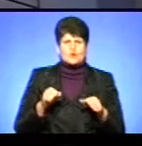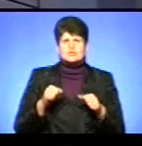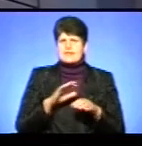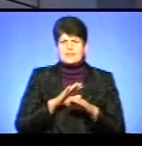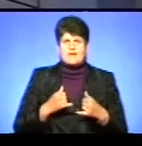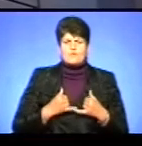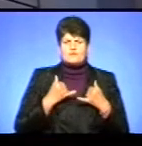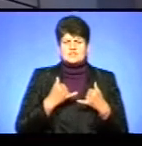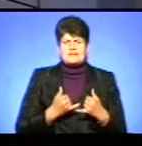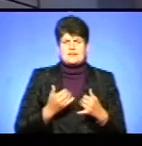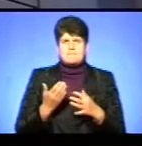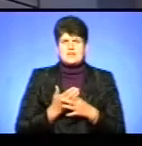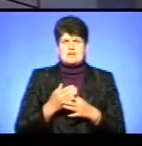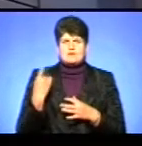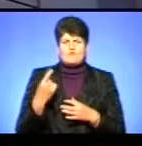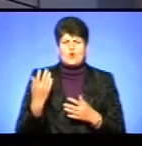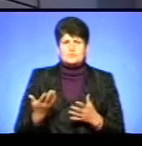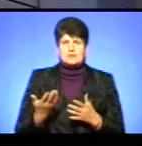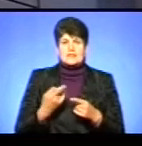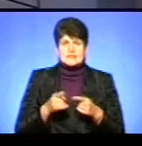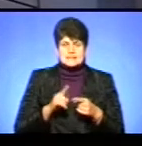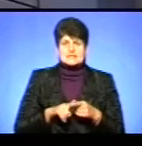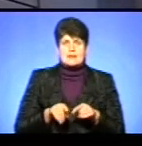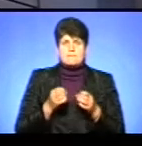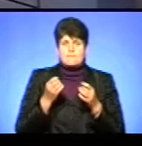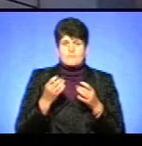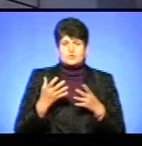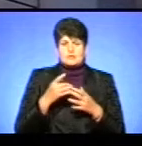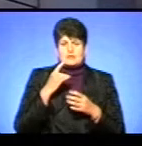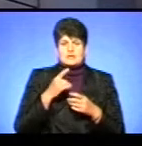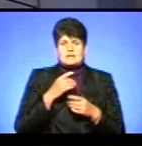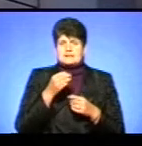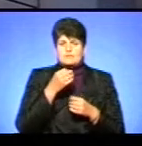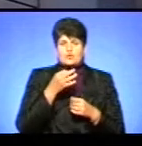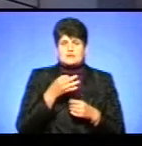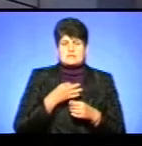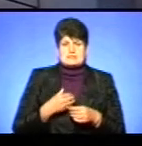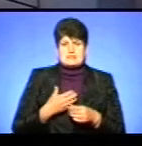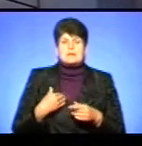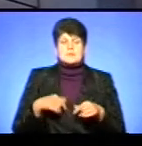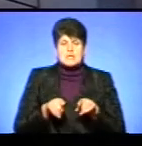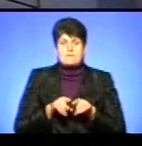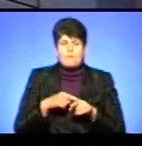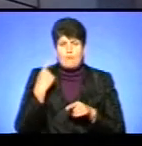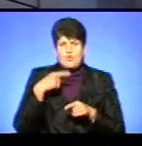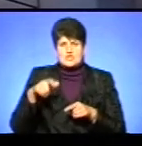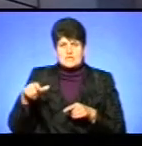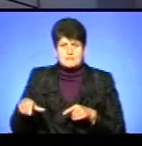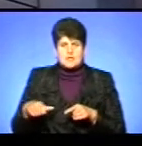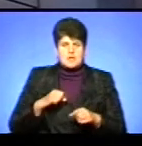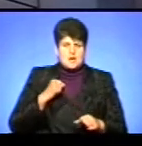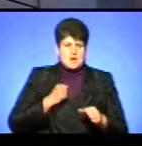на пільговиків області? Я вам дуже дякую за запитання. Я знаю, як вам сказати. Я і мені подібні обурені.